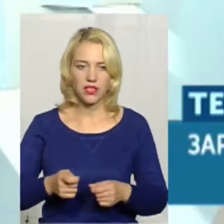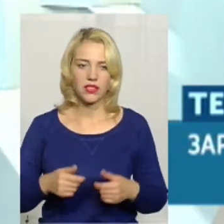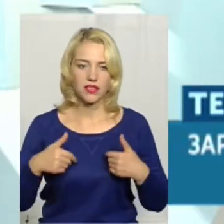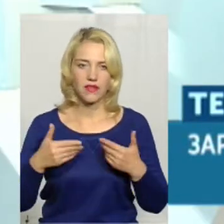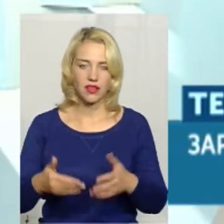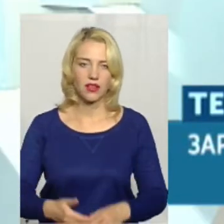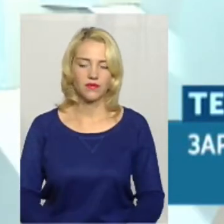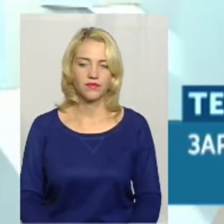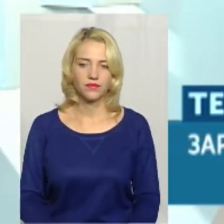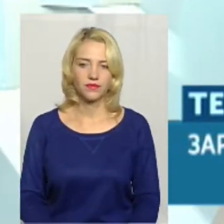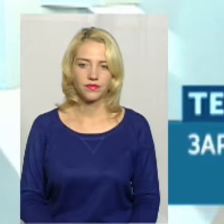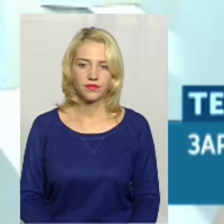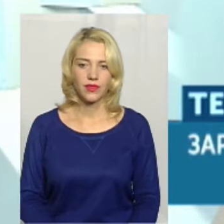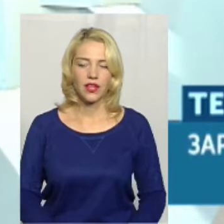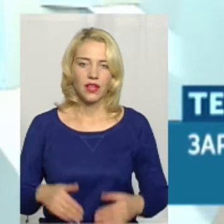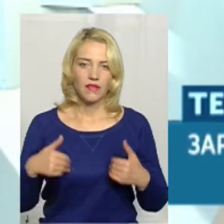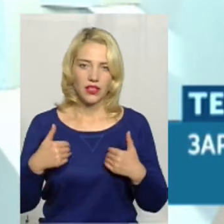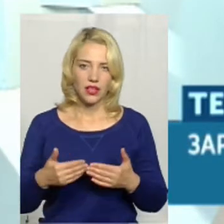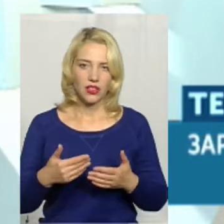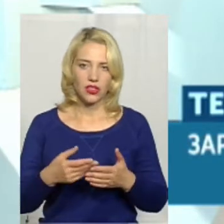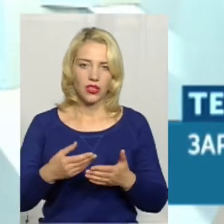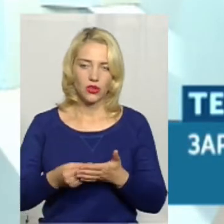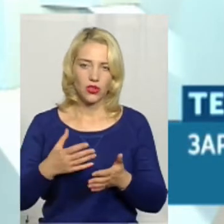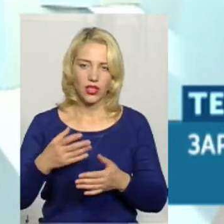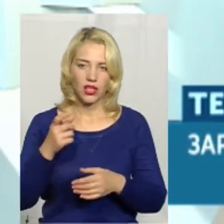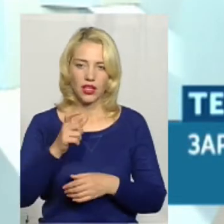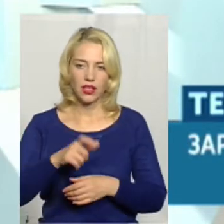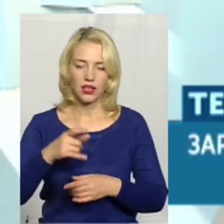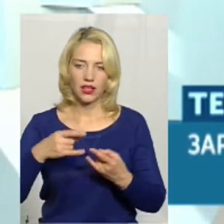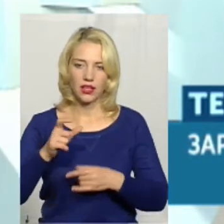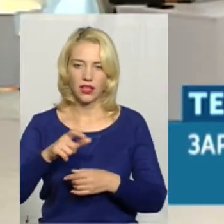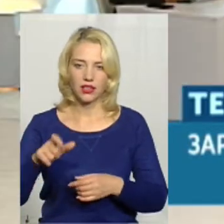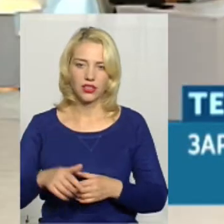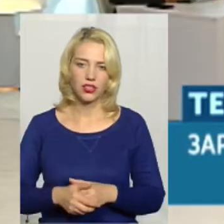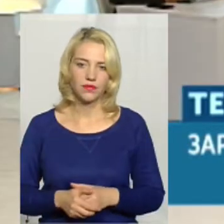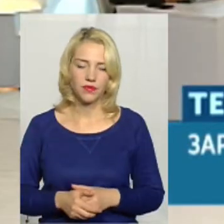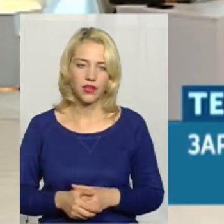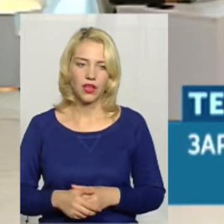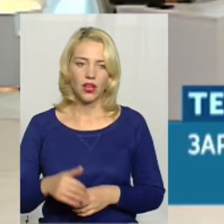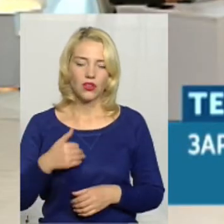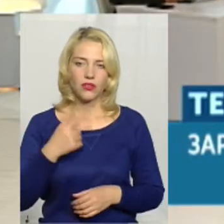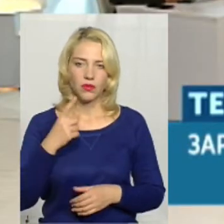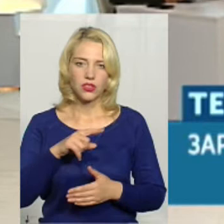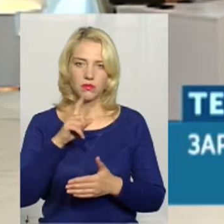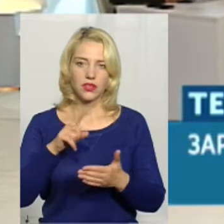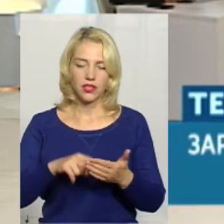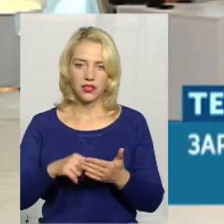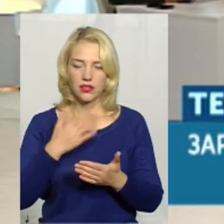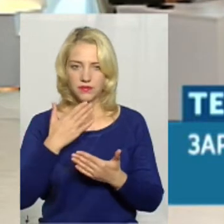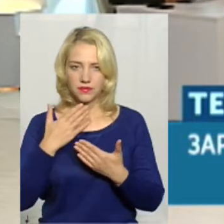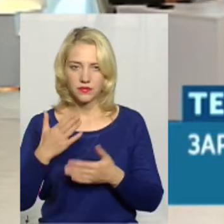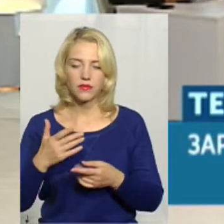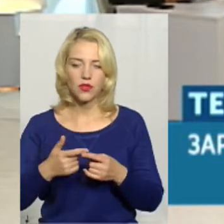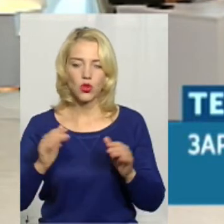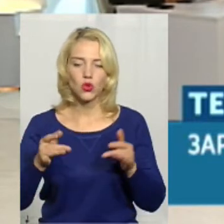Вітаю, пане Богдане, дорогі телеглядачі. Я хотів у вас перше питання поставити. Дивіться, в сюжеті